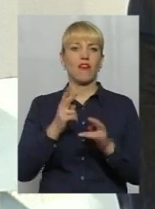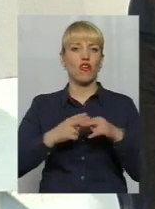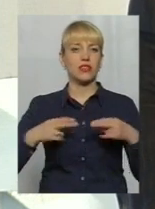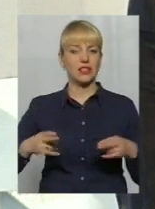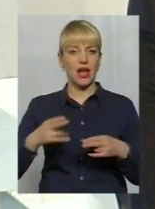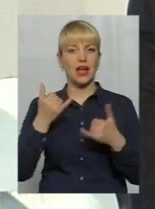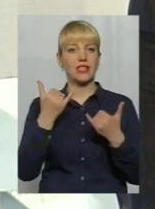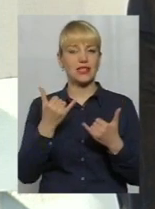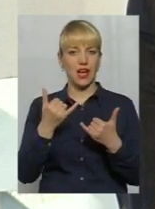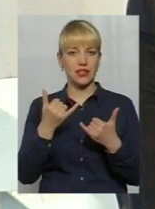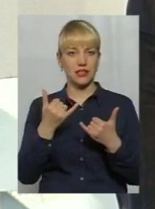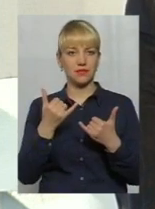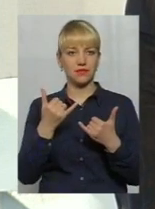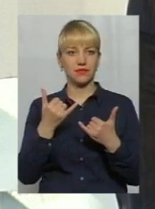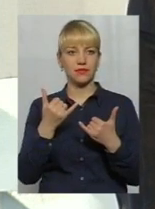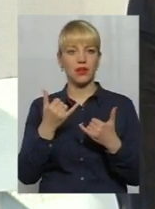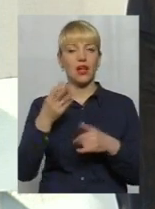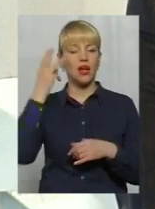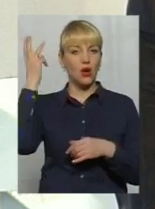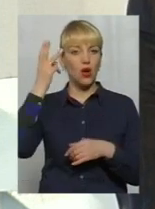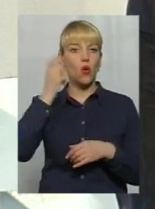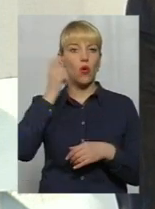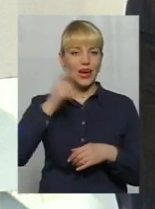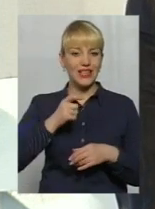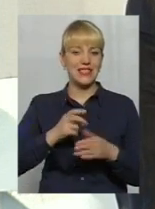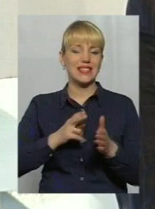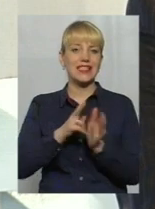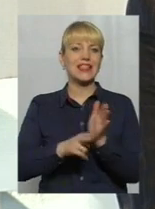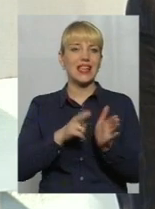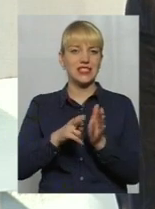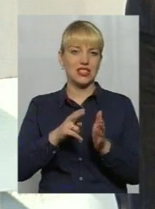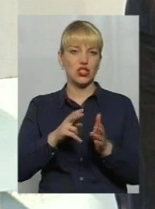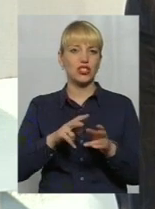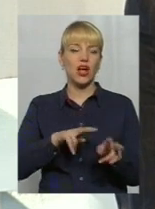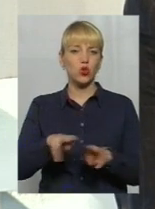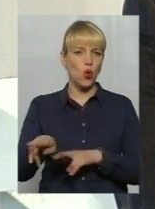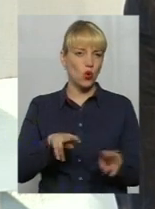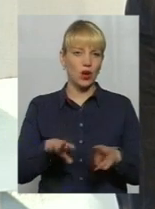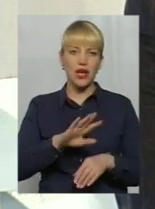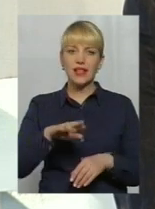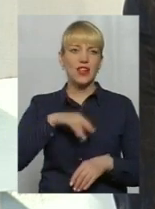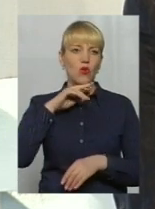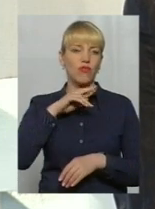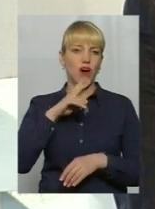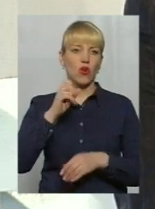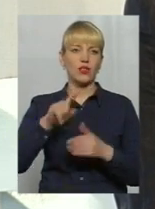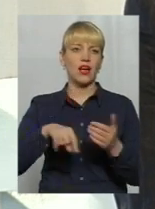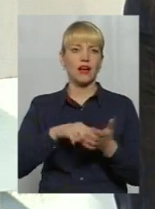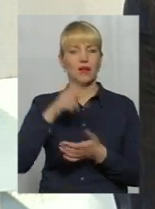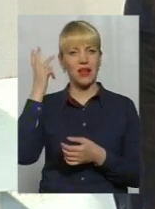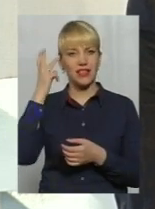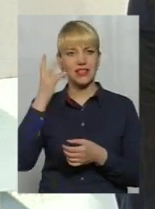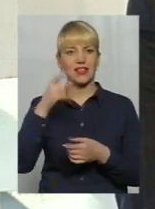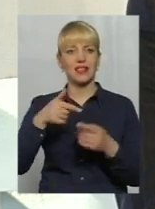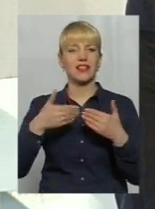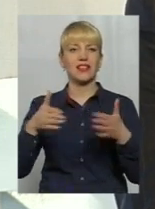Але сьогодні українська железна дорога навіть не звертає увагу на той вокзал, який є в місті Хмельницькому, і на ті